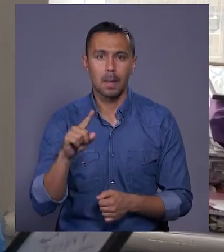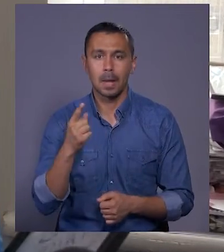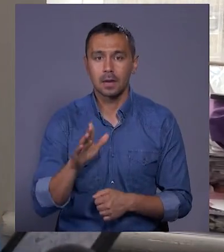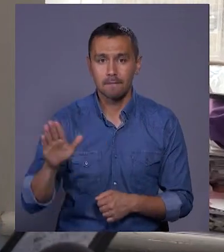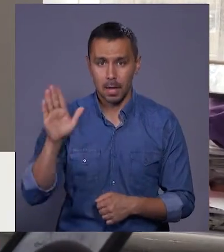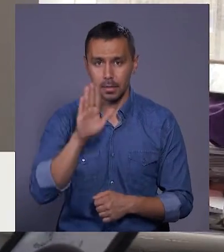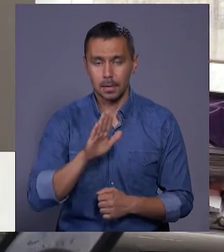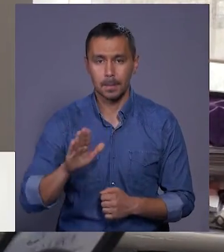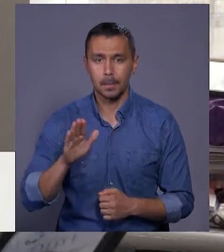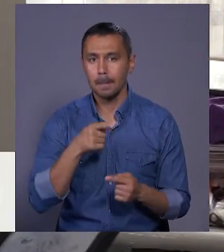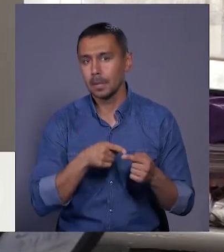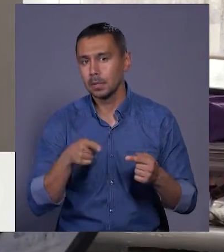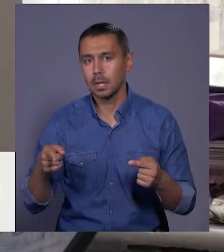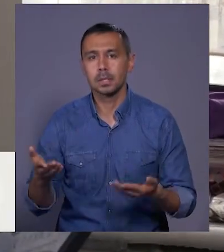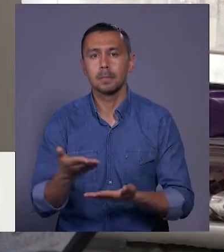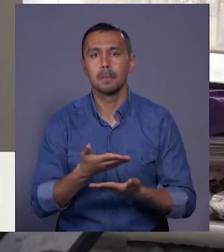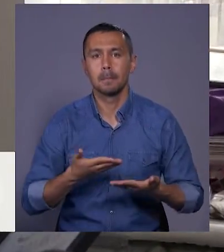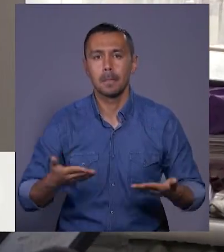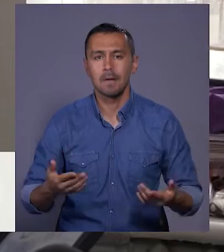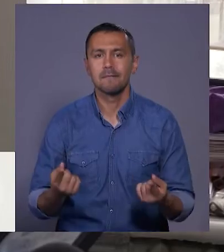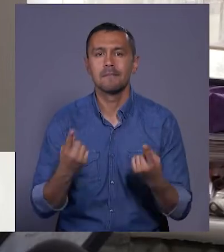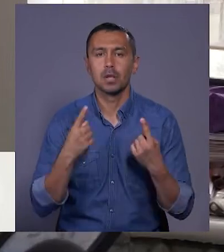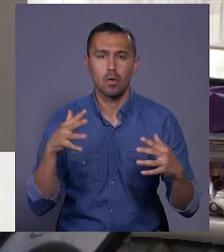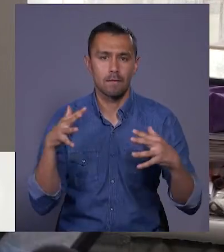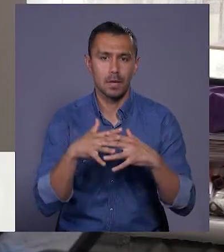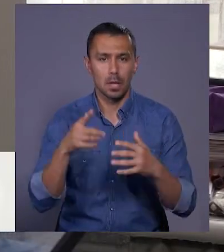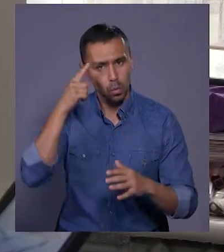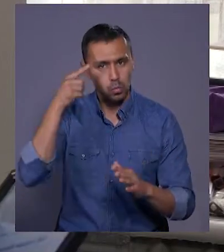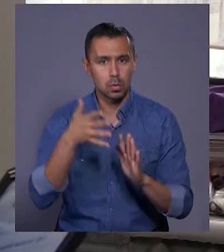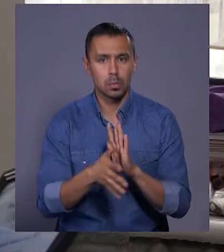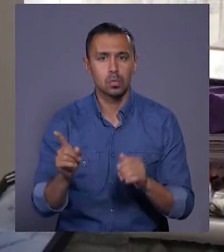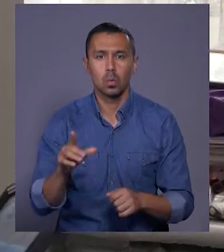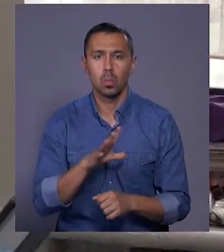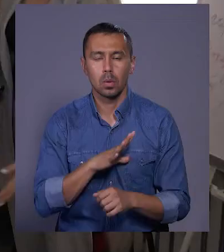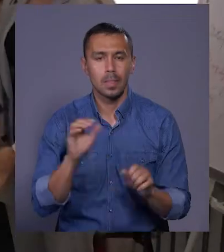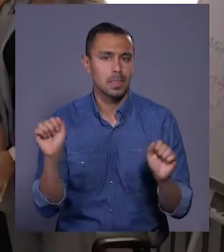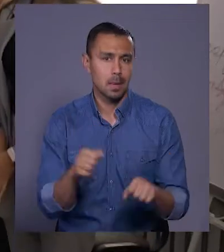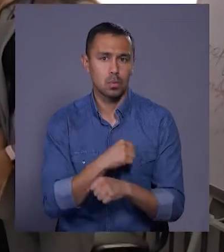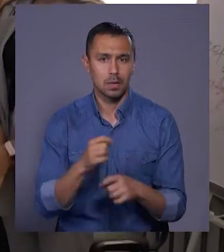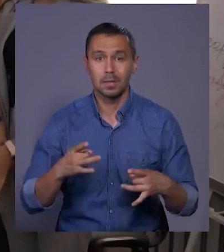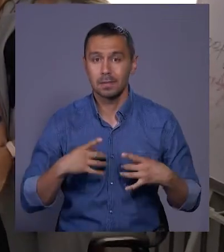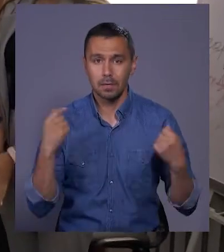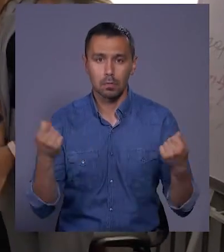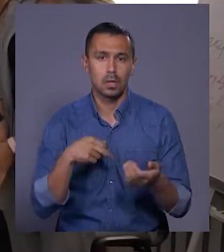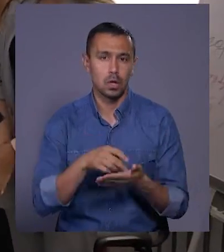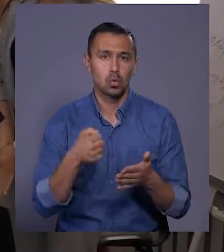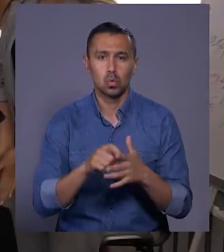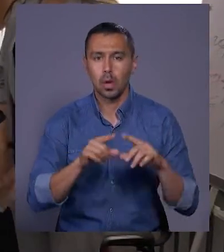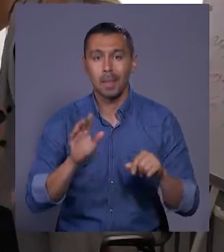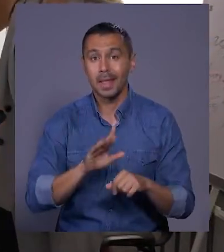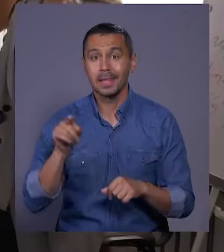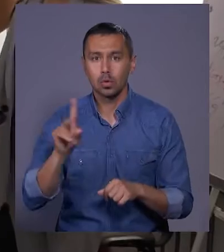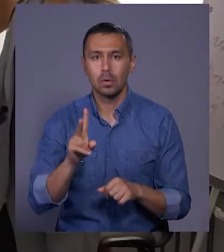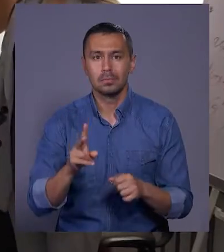вересня під час Великої війни розуміємо, що його було б неможливо святкувати, йти до школи, якби не ті, хто